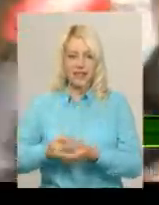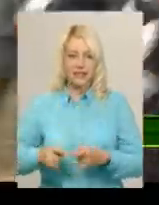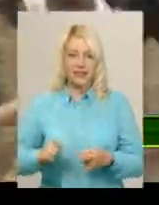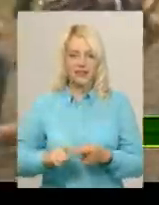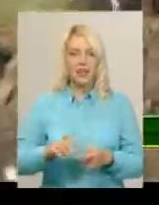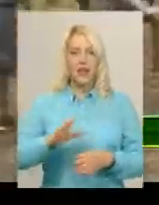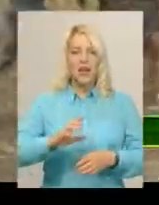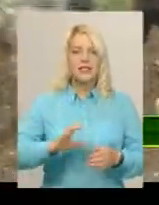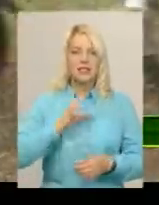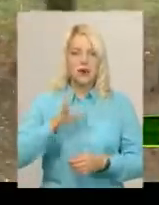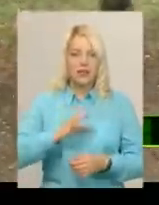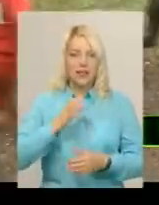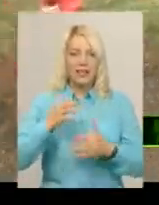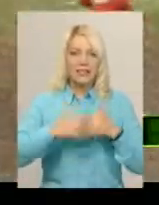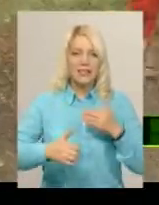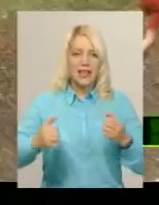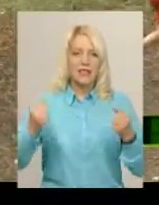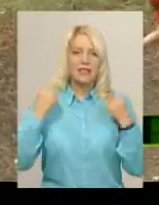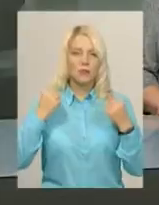спартакіада серед студентської молоді.